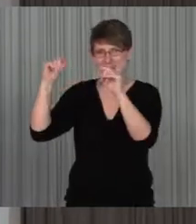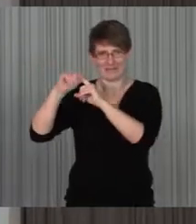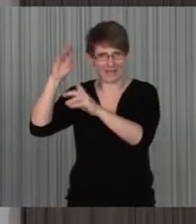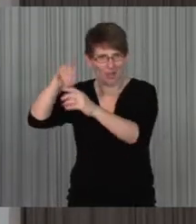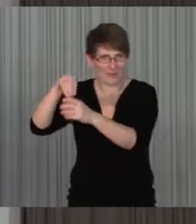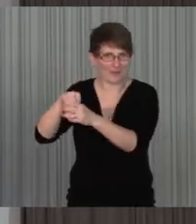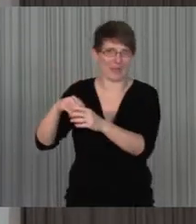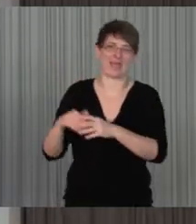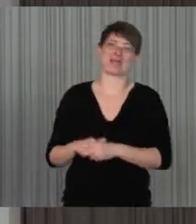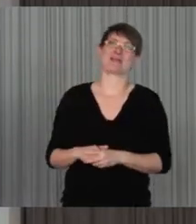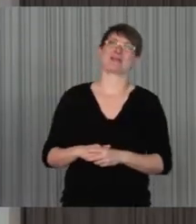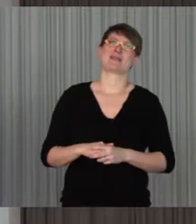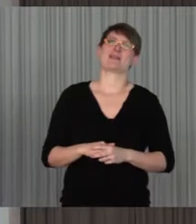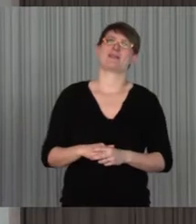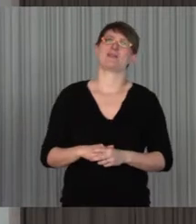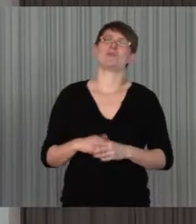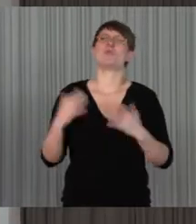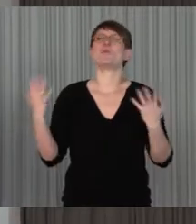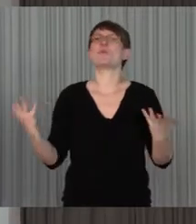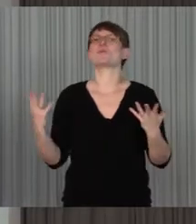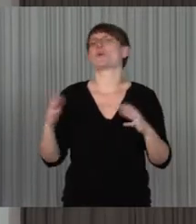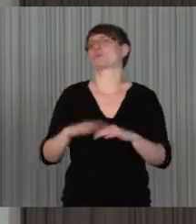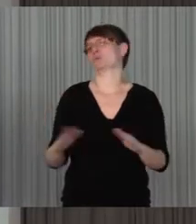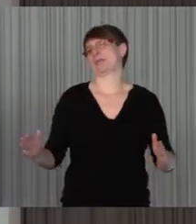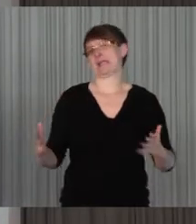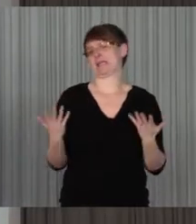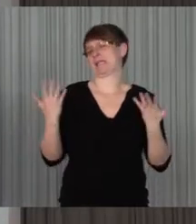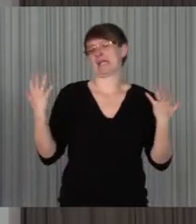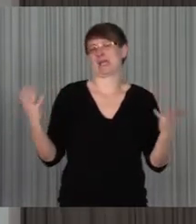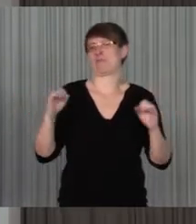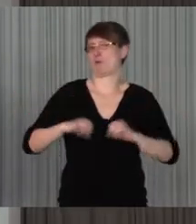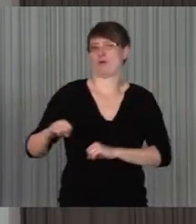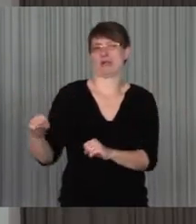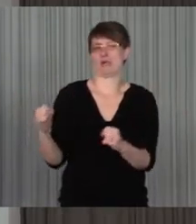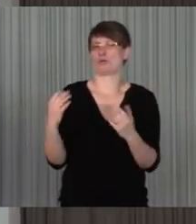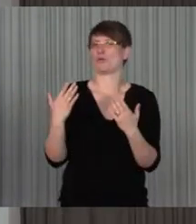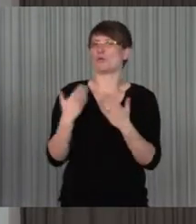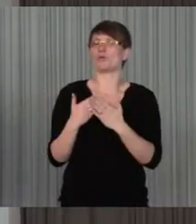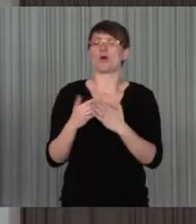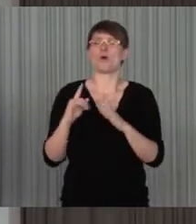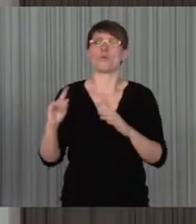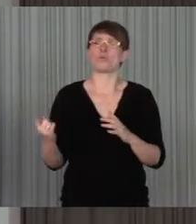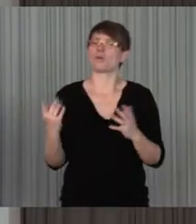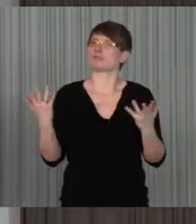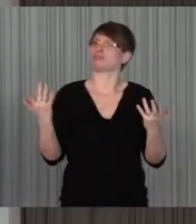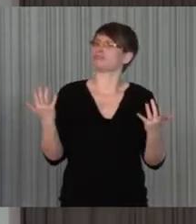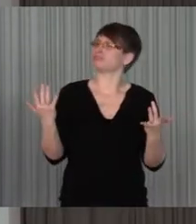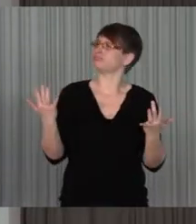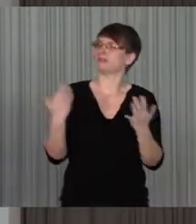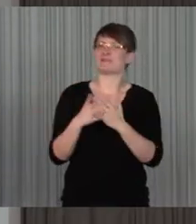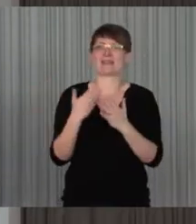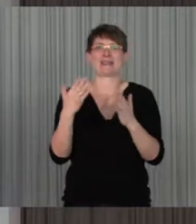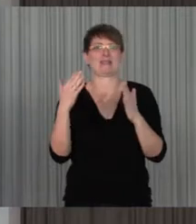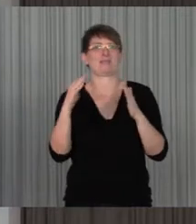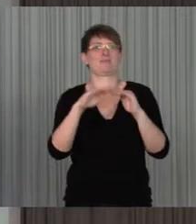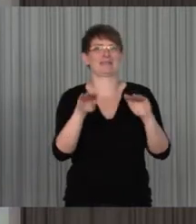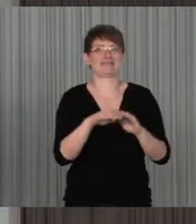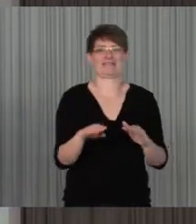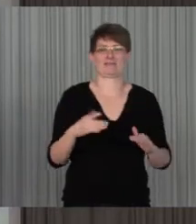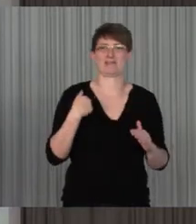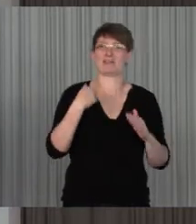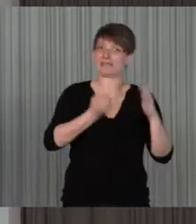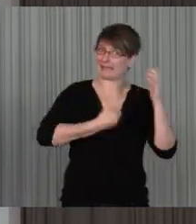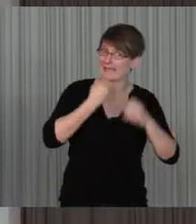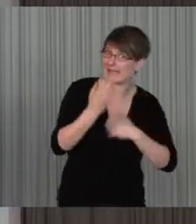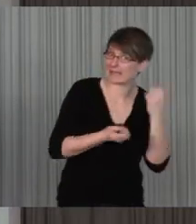und das ist sozusagen grundsätzlich geeignet, das gelingt besonders gut, wenn Sie sozusagen diese Prinzipien beherzigen,